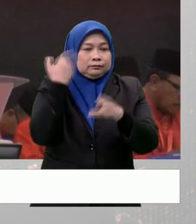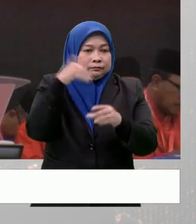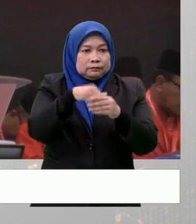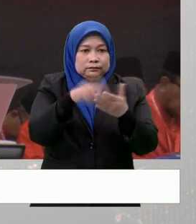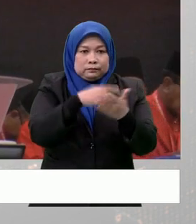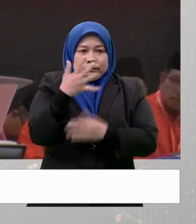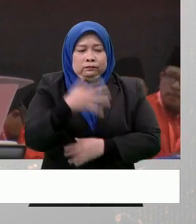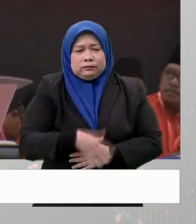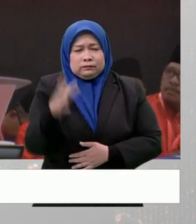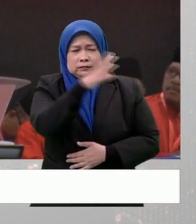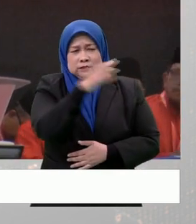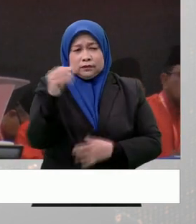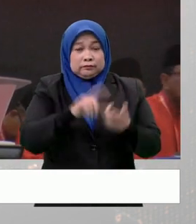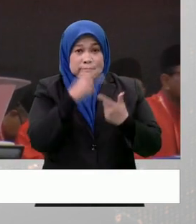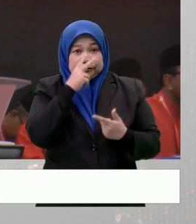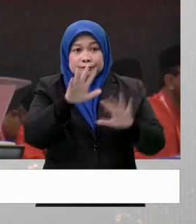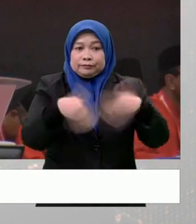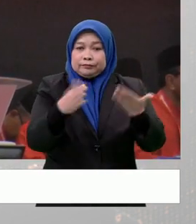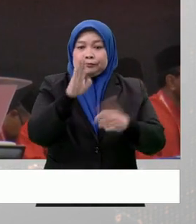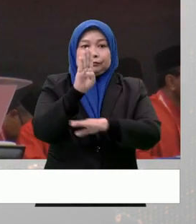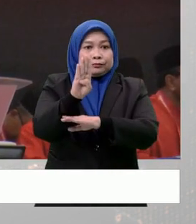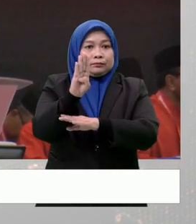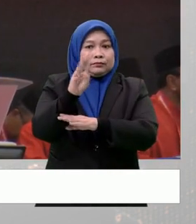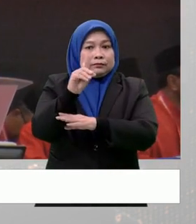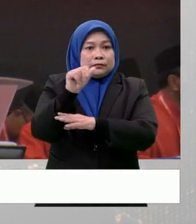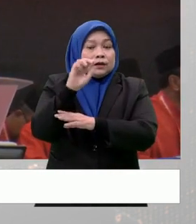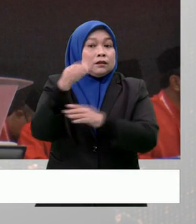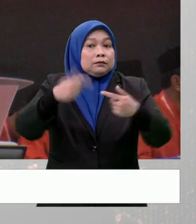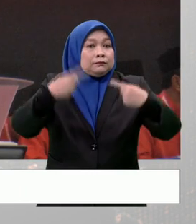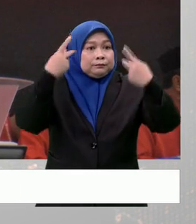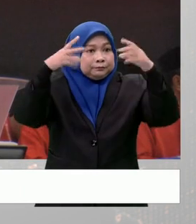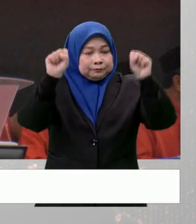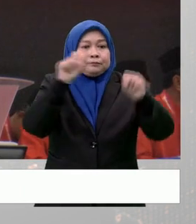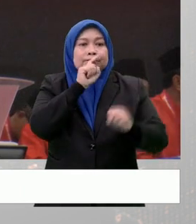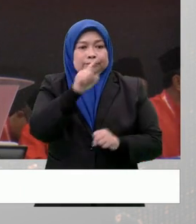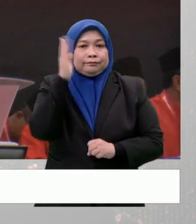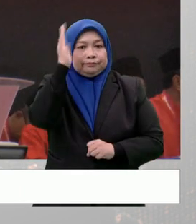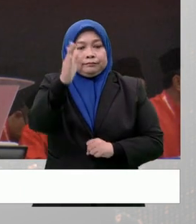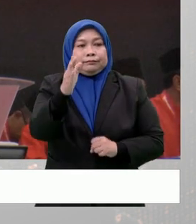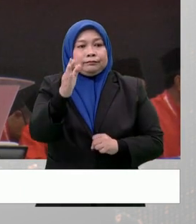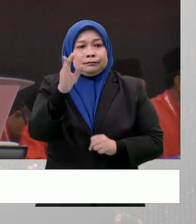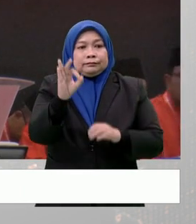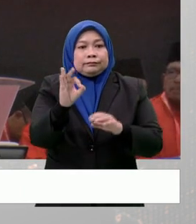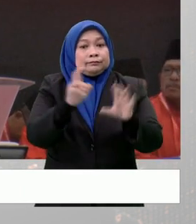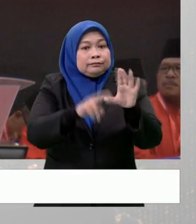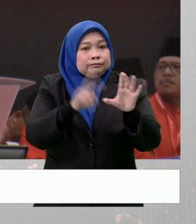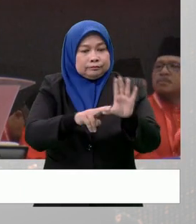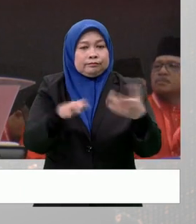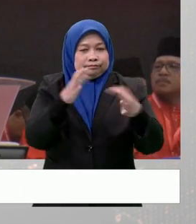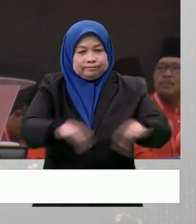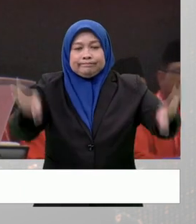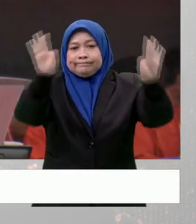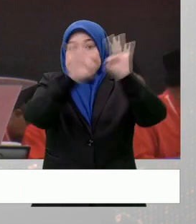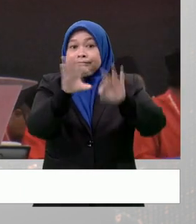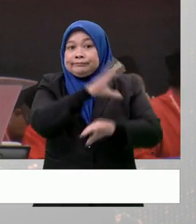14 tahun lepas. Jadi kalau dilihat sebenarnya bagan Datuk apabila kerusi melibatkan Presiden, sudah pasti ia akan menjadi kerusi yang sangat penting